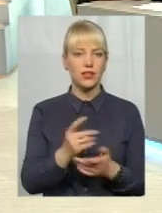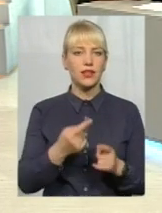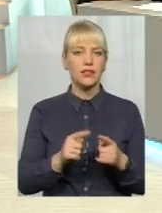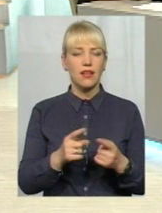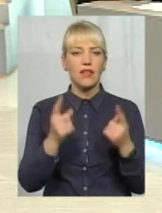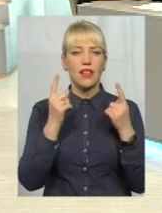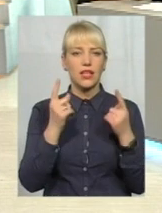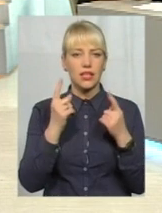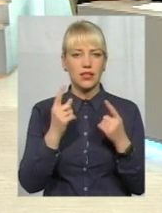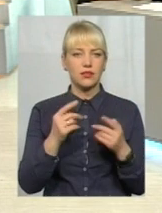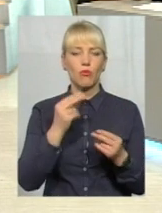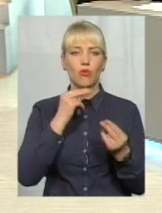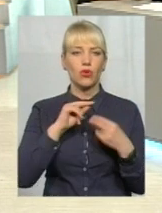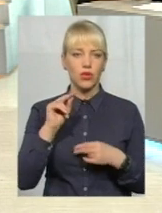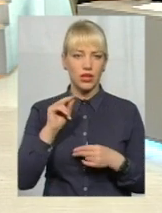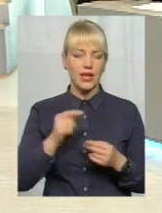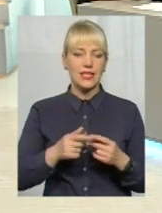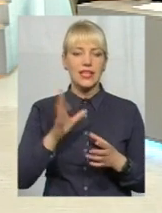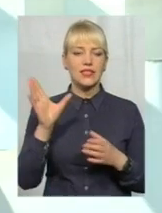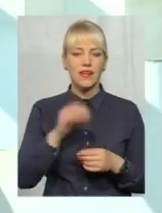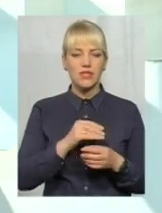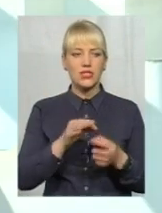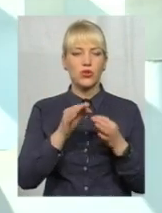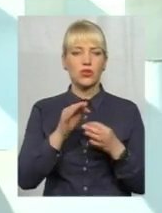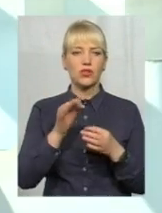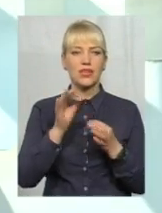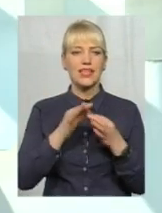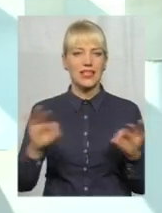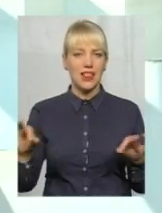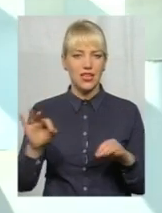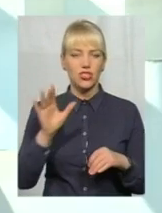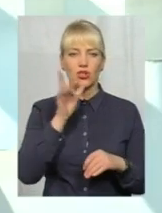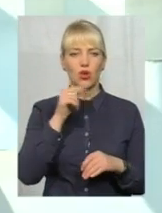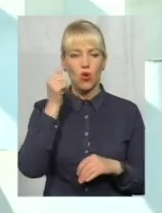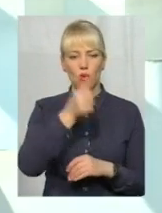всю історію незалежності країни взагалі жодного кілометру велодоріжки в Хмельницькому не було.